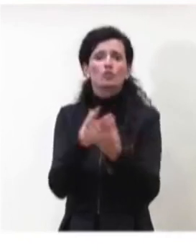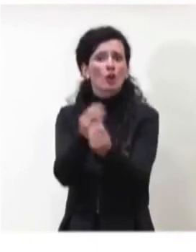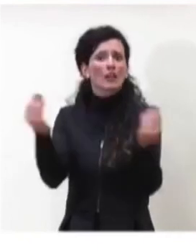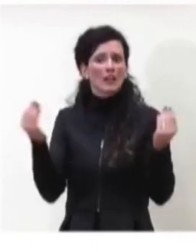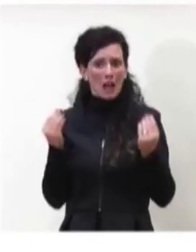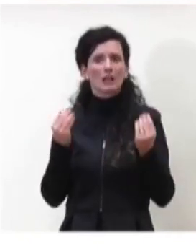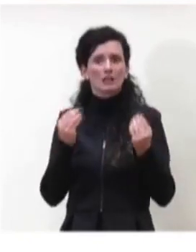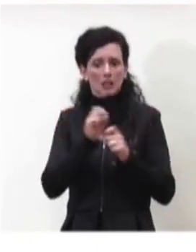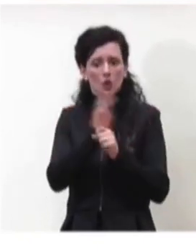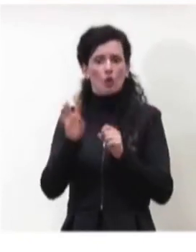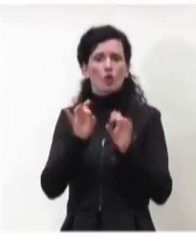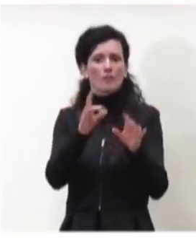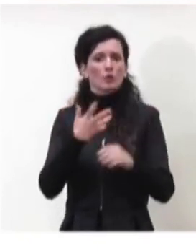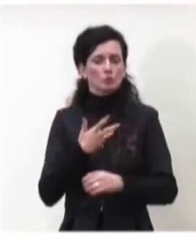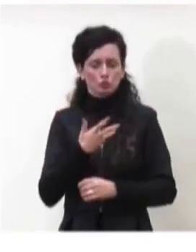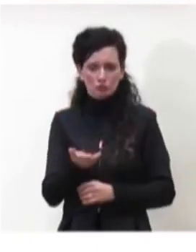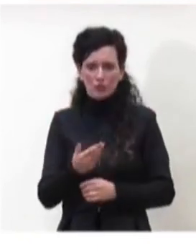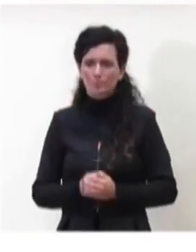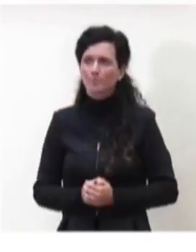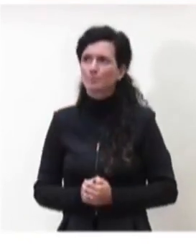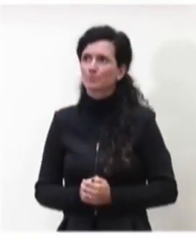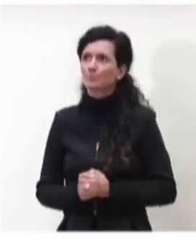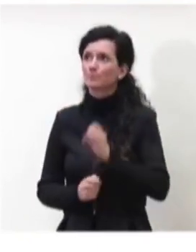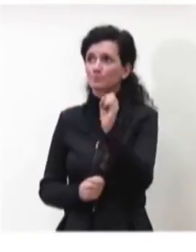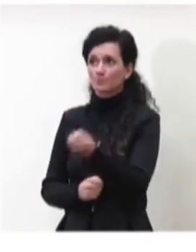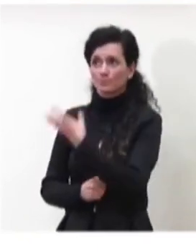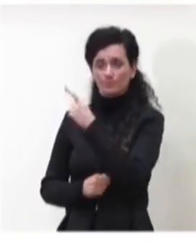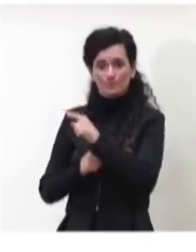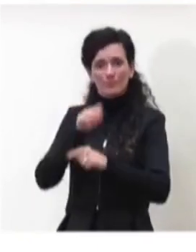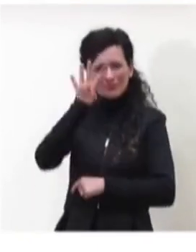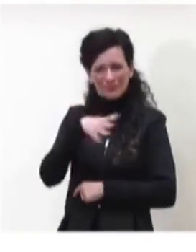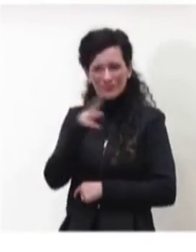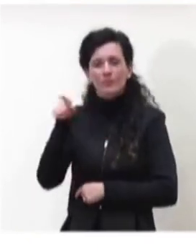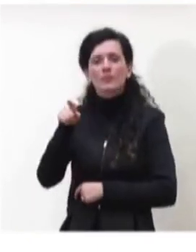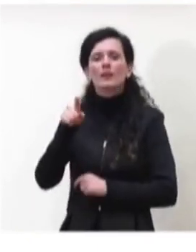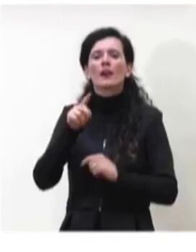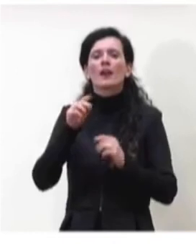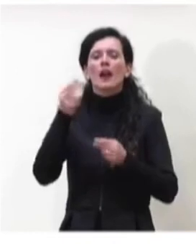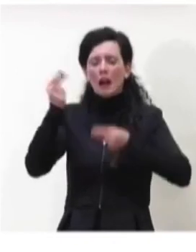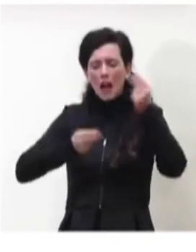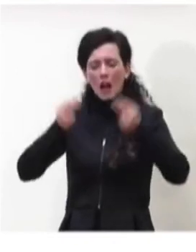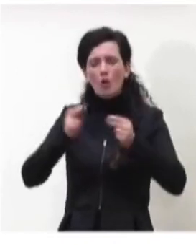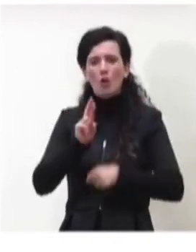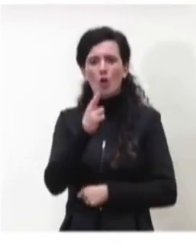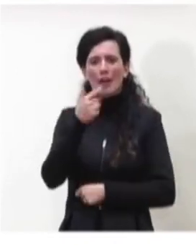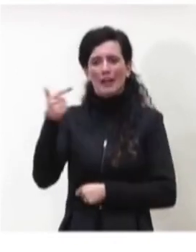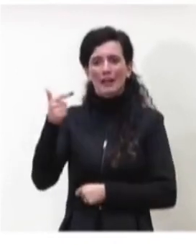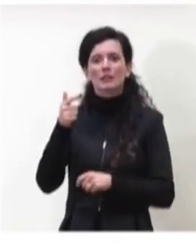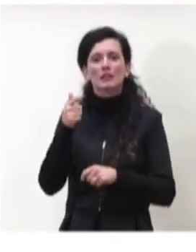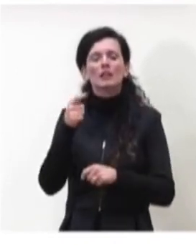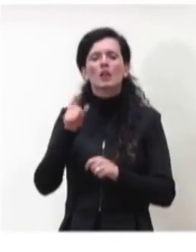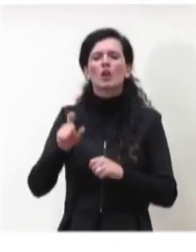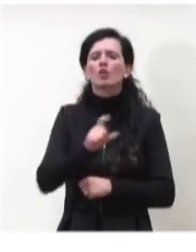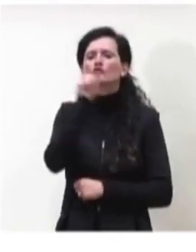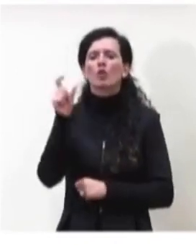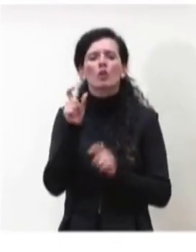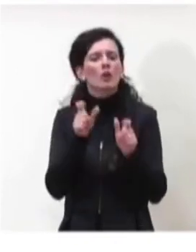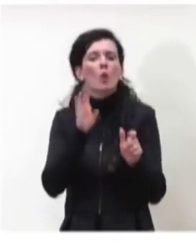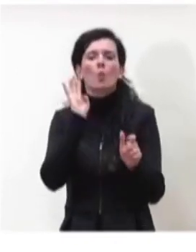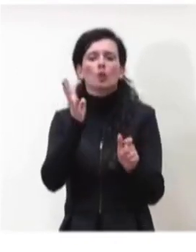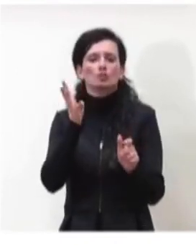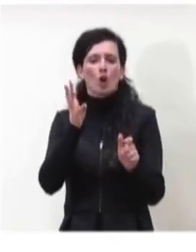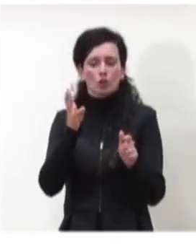questo ci dà il quadro di RT calcolato a 14 giorni, poi vedremo quello delle tabelle, c'è anche quello più